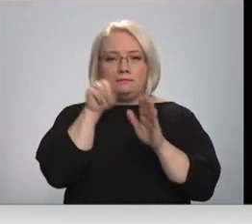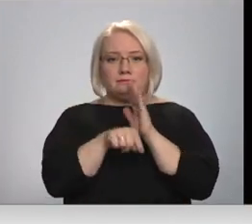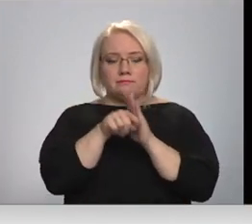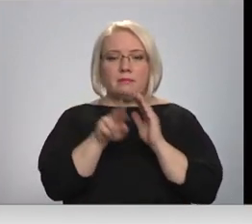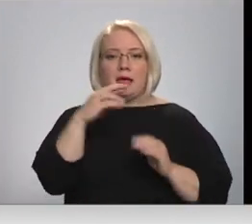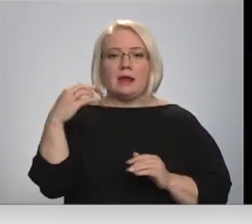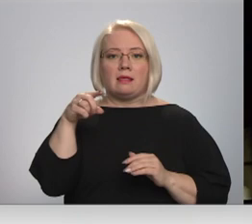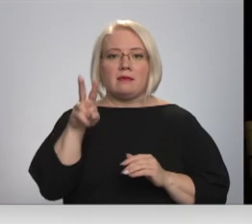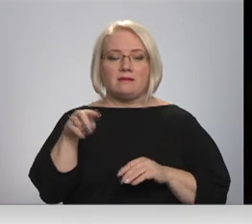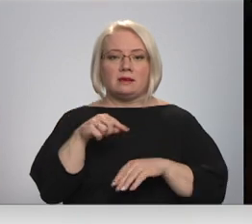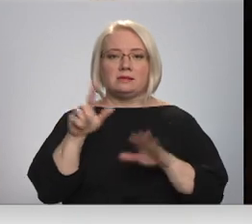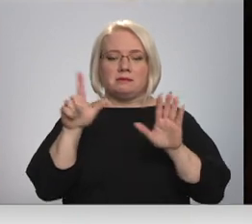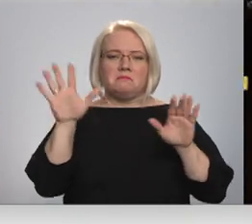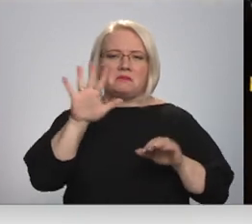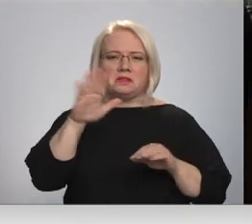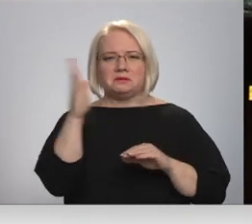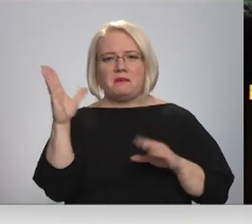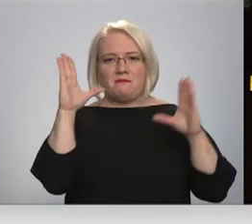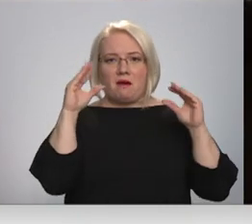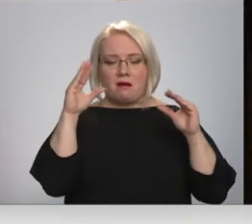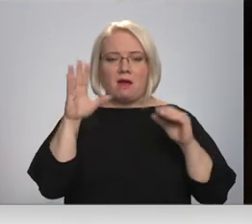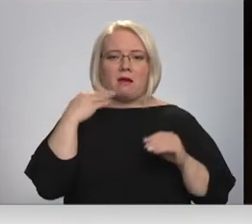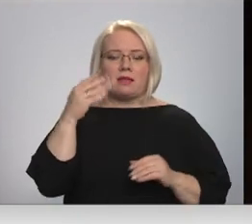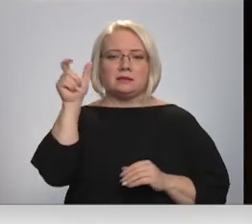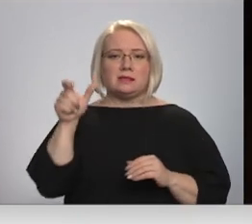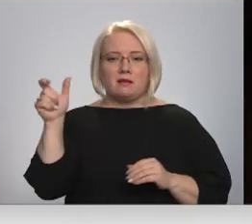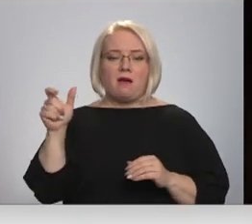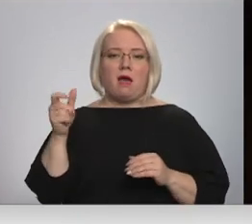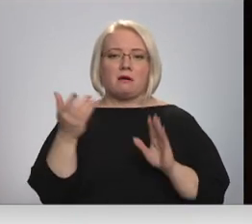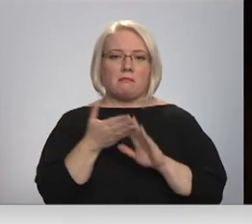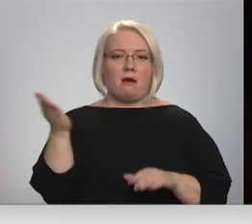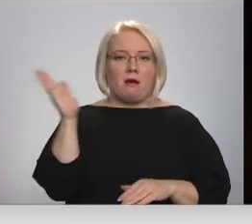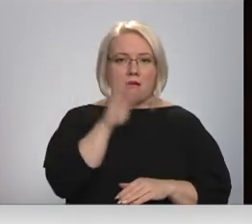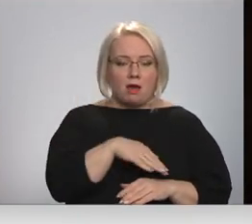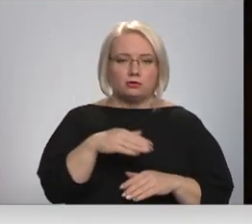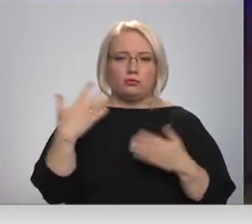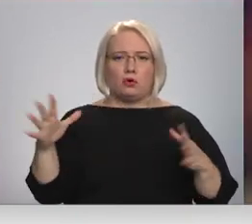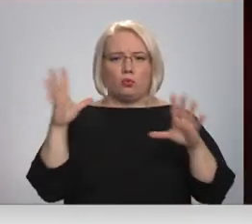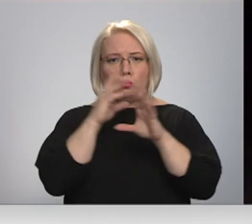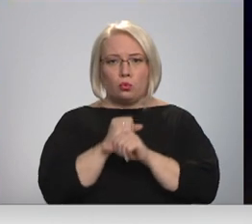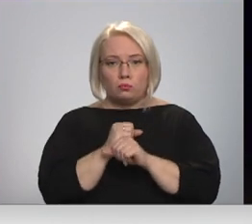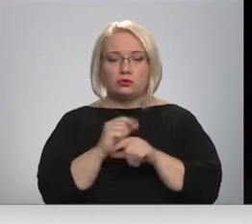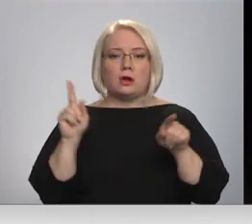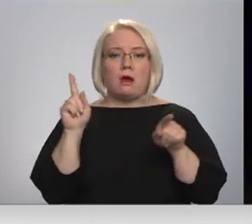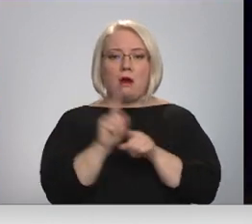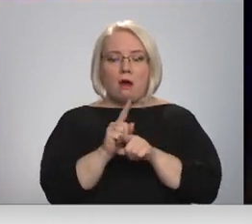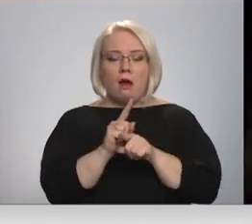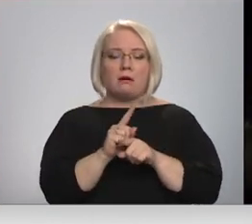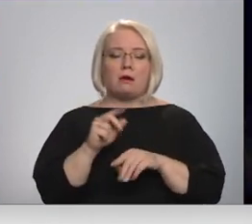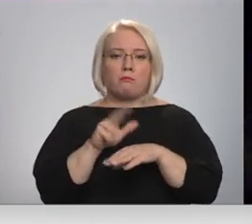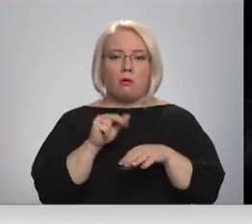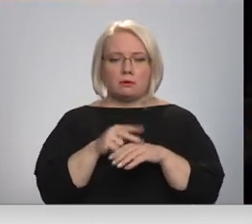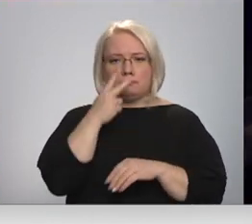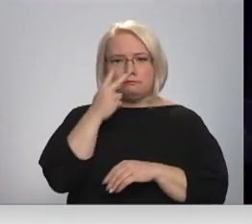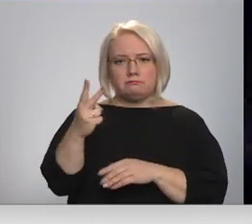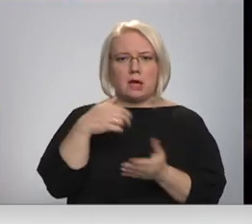ziņas dodas pēc pūkstens pieciem vakarām, kad cilvēki pēc darba dodas mājās un kad kļuvis jau tumš. Drīz viena kārtības arga pamana